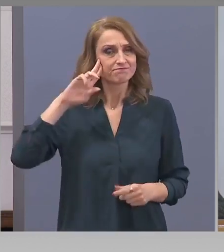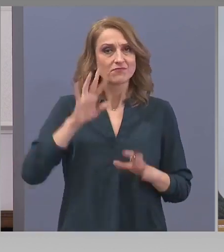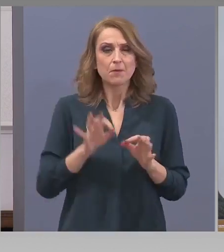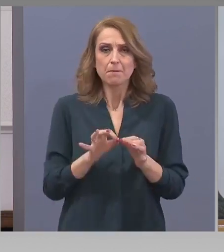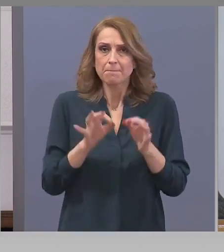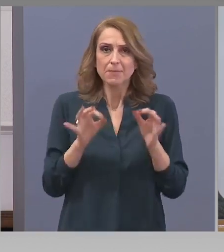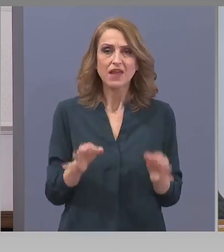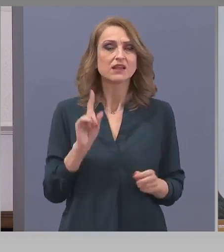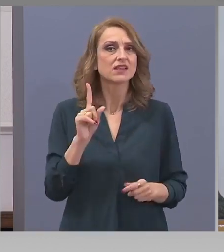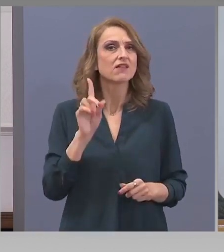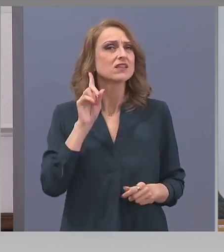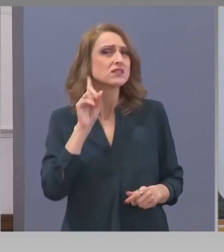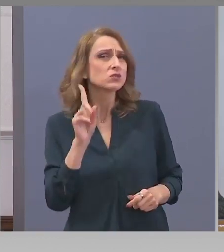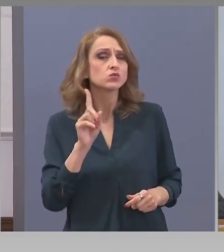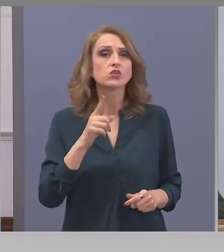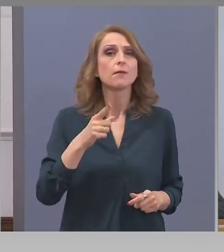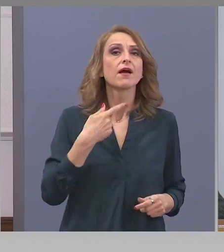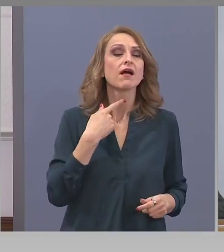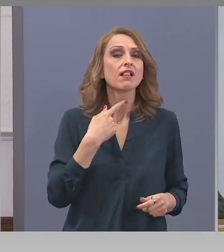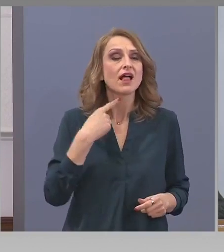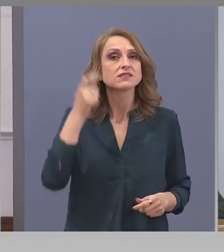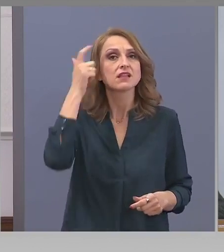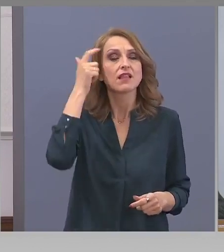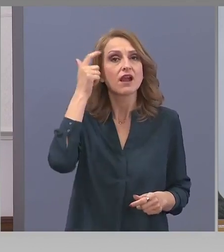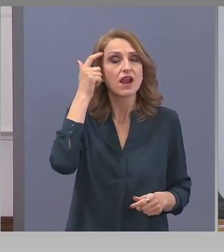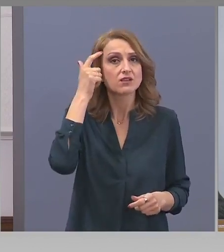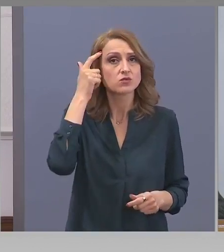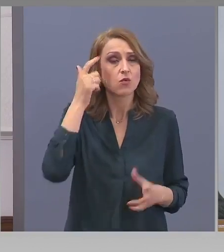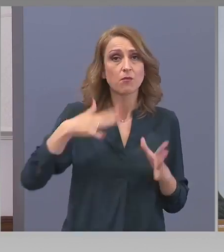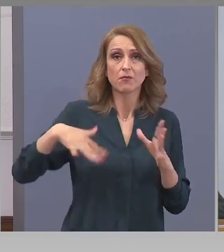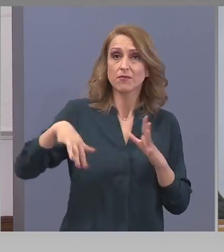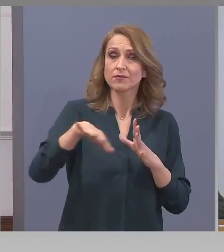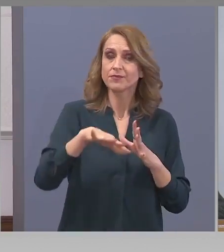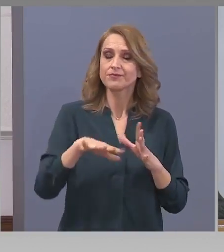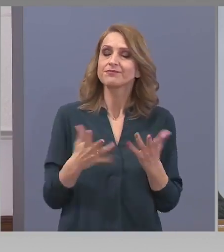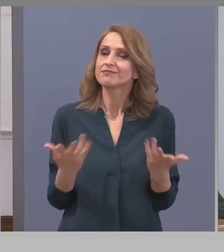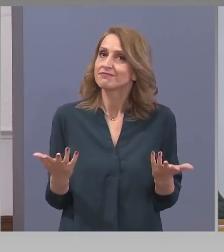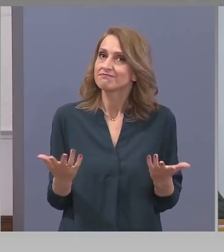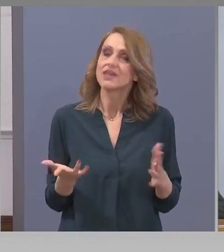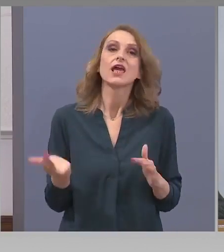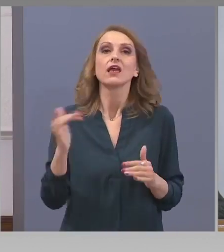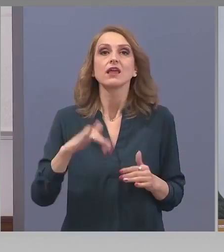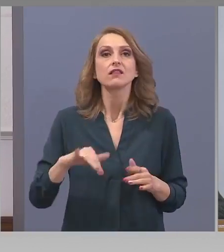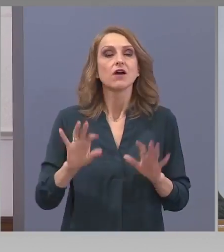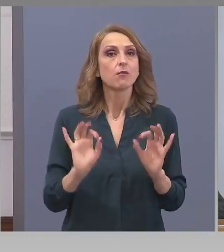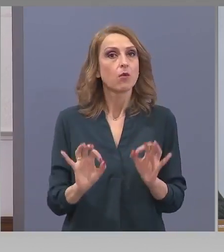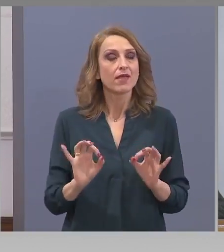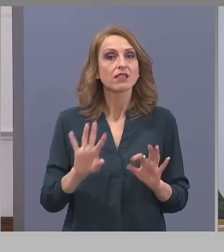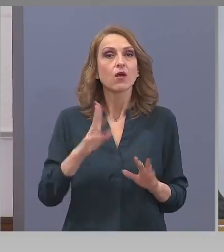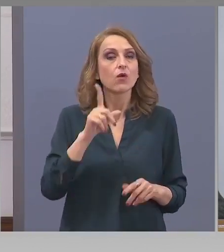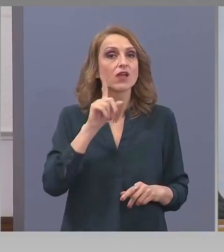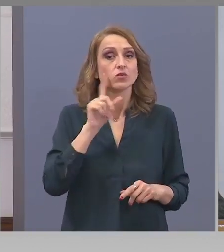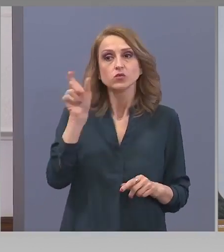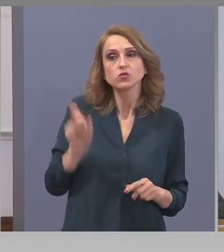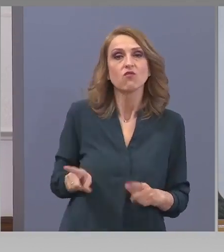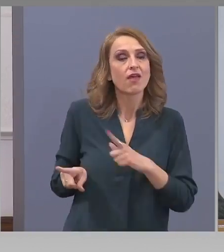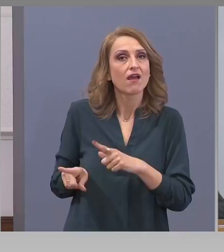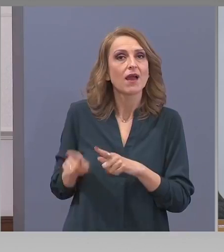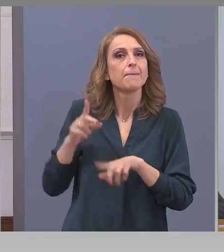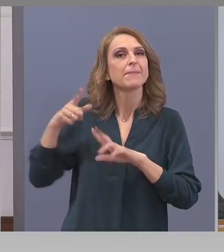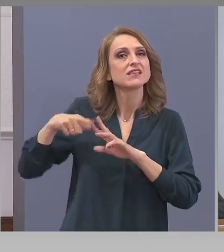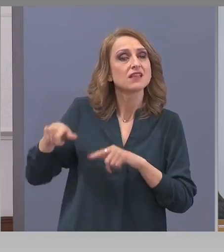се вслушваме в гласа на разума. Идва момент, когато пациентът трябва да научи от своя лекар